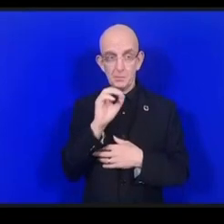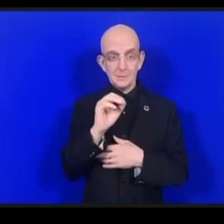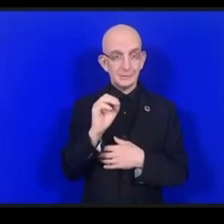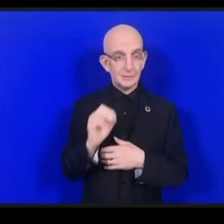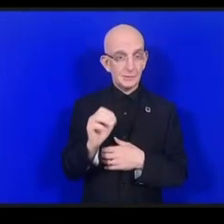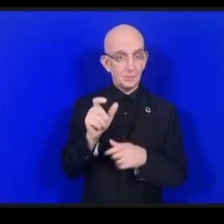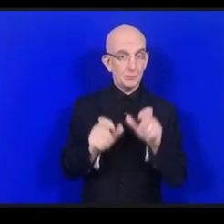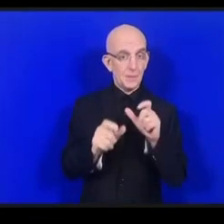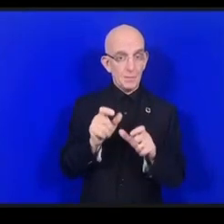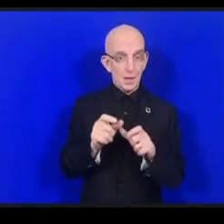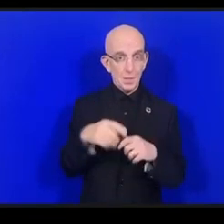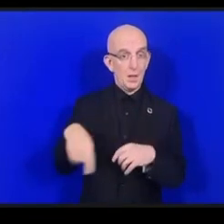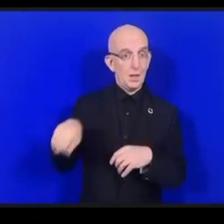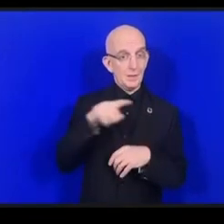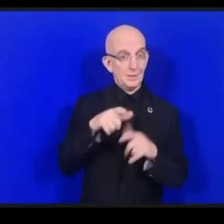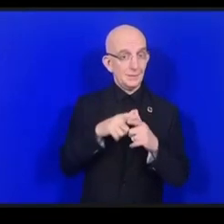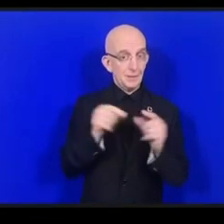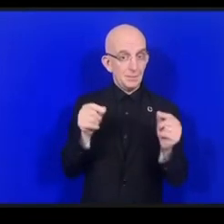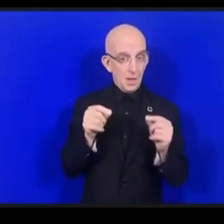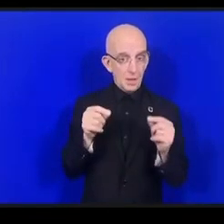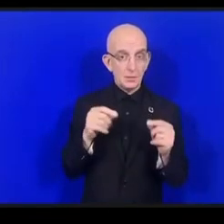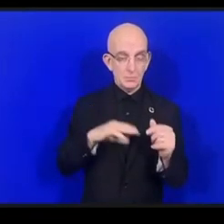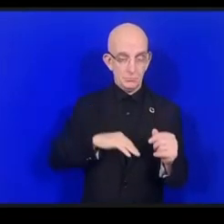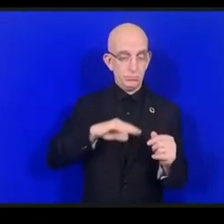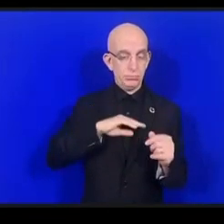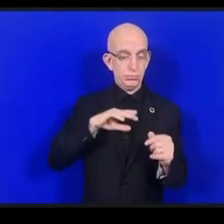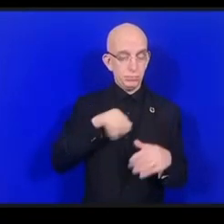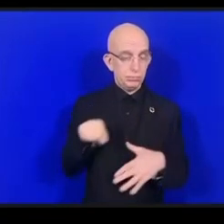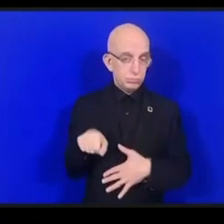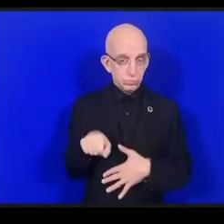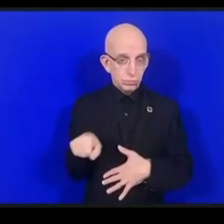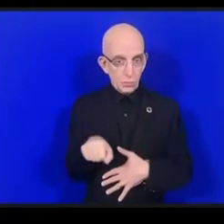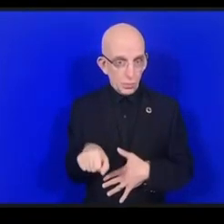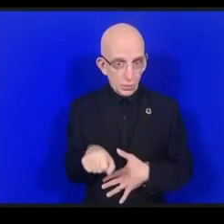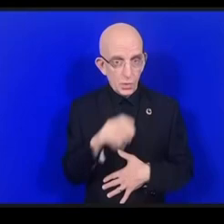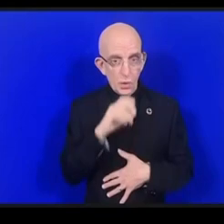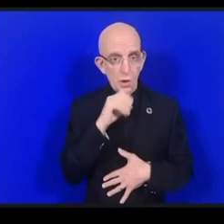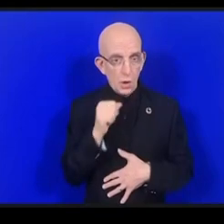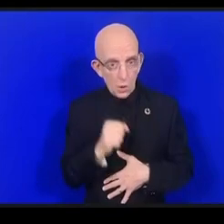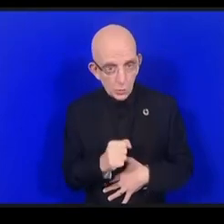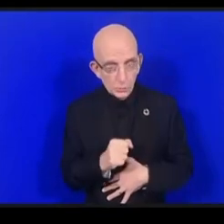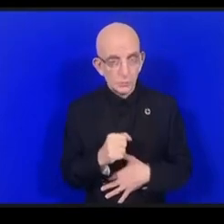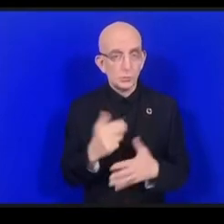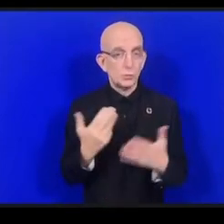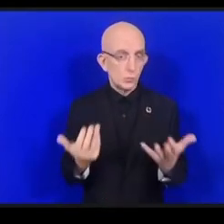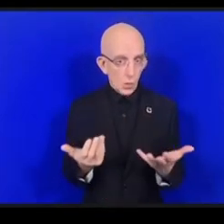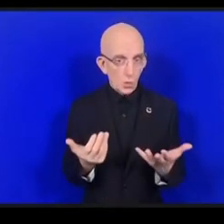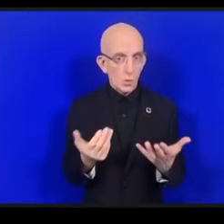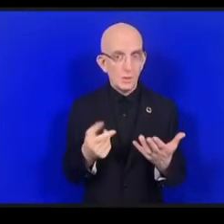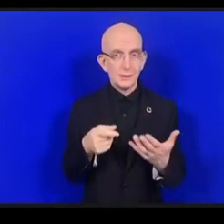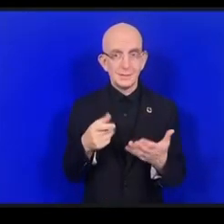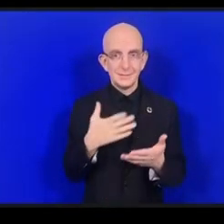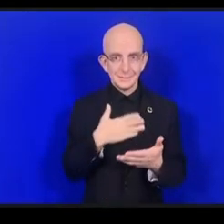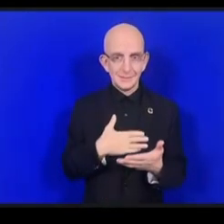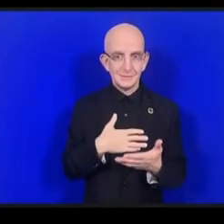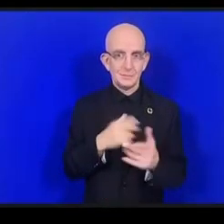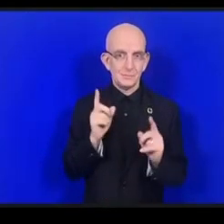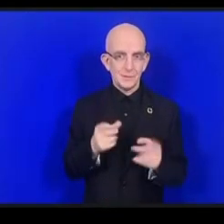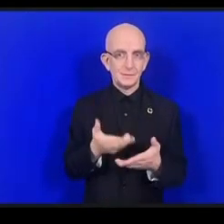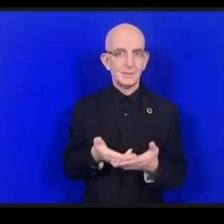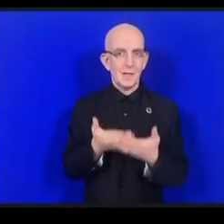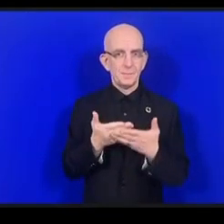السن ويعانون من أمراض عقلية مثل الخلف وغيرها من